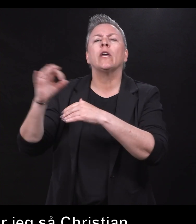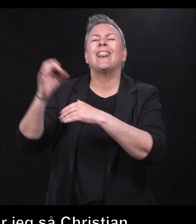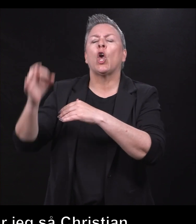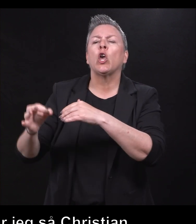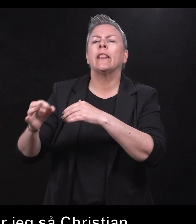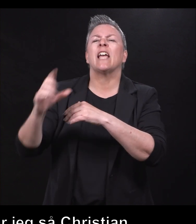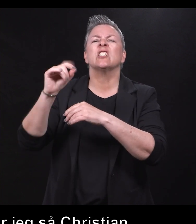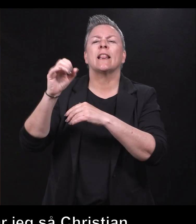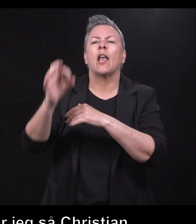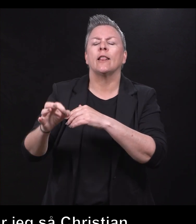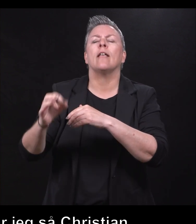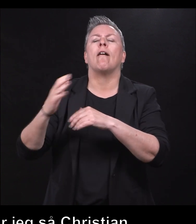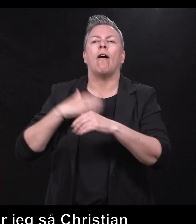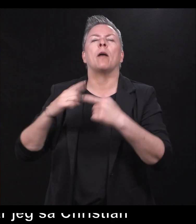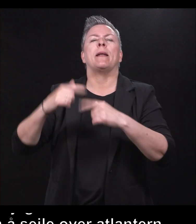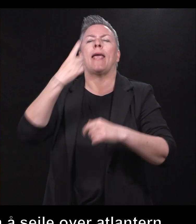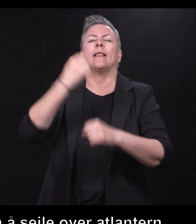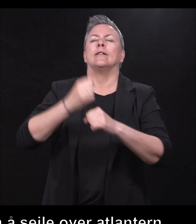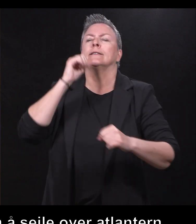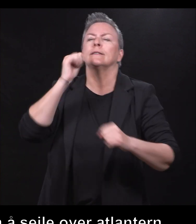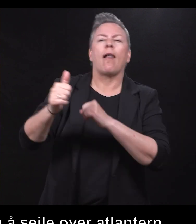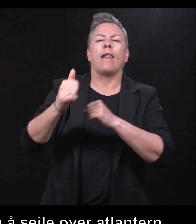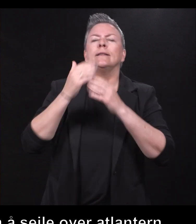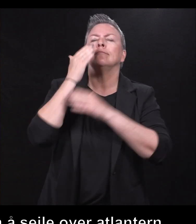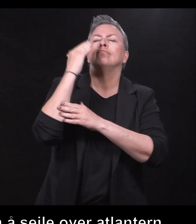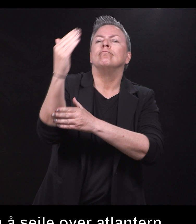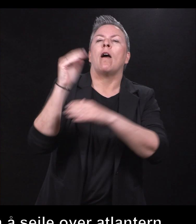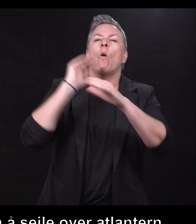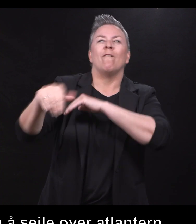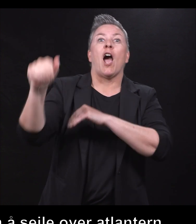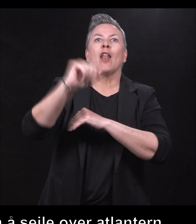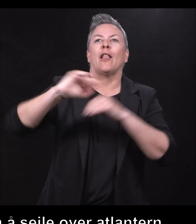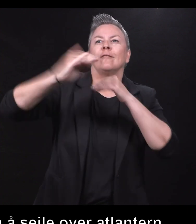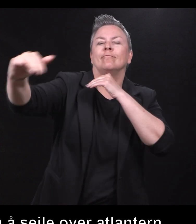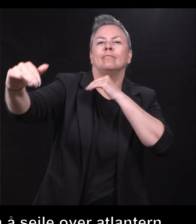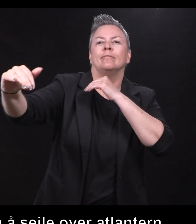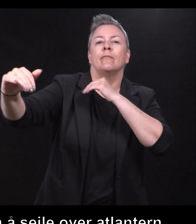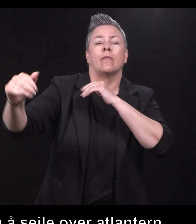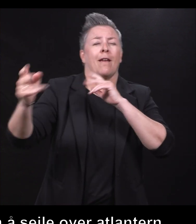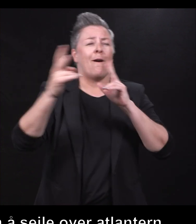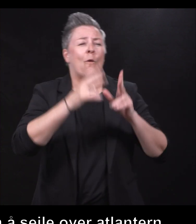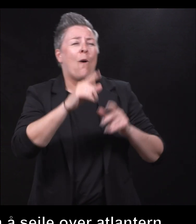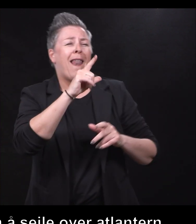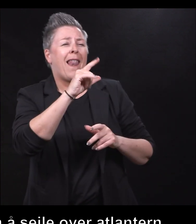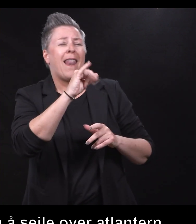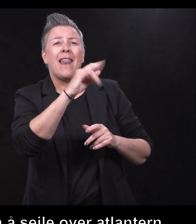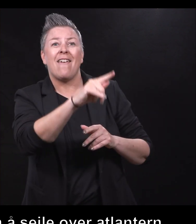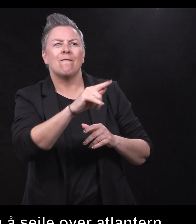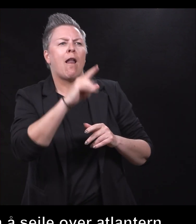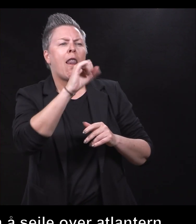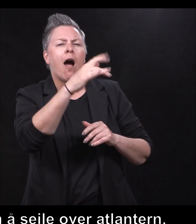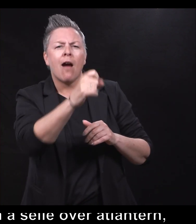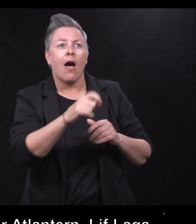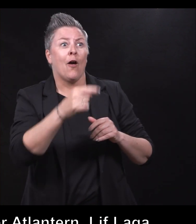en gang i livet seile i egen båt over Atlanteren. Og så var det jo liv laget, der, når du så den